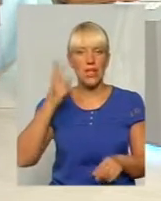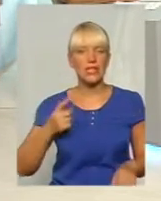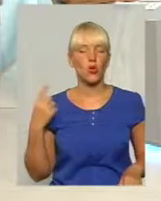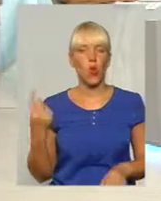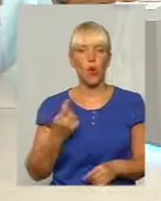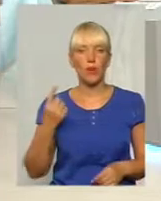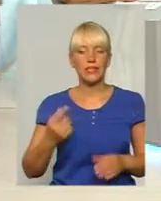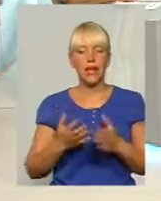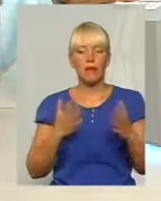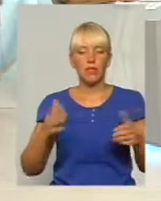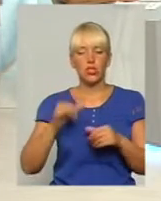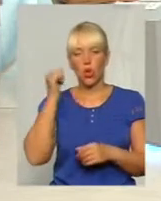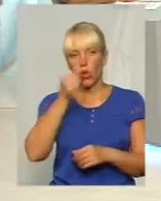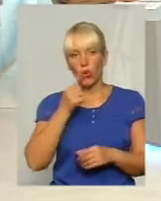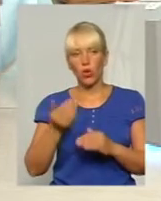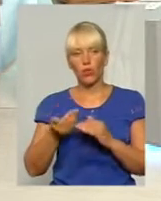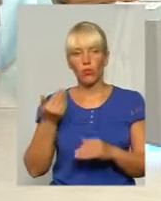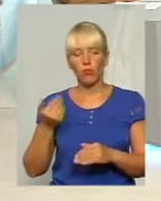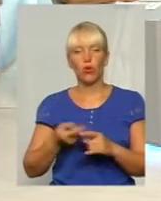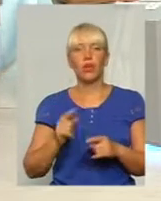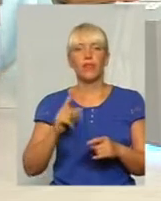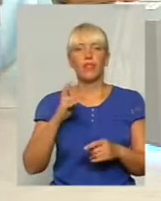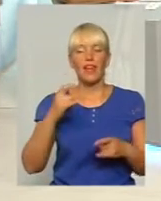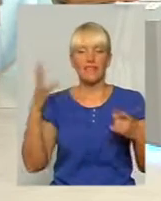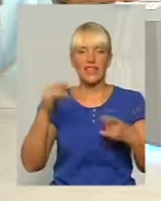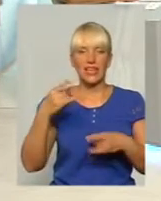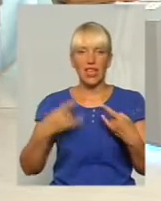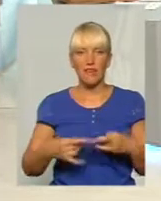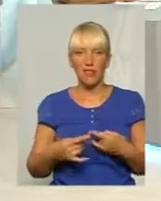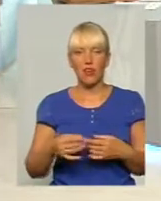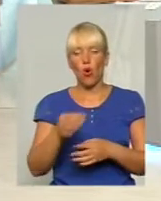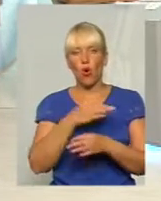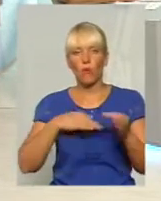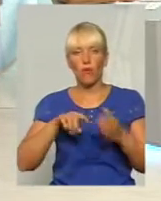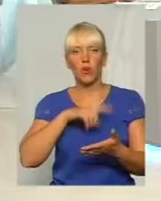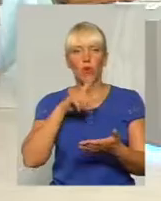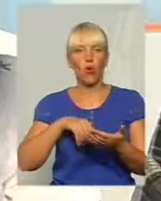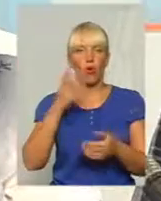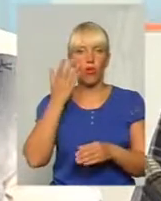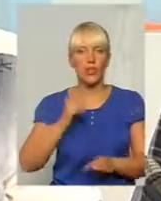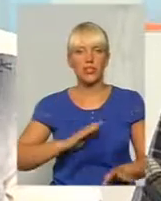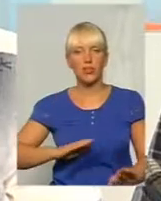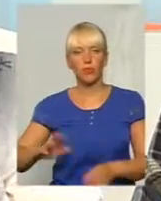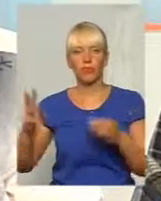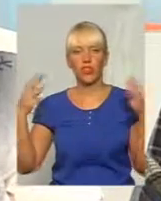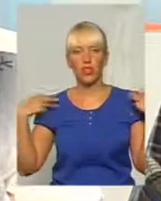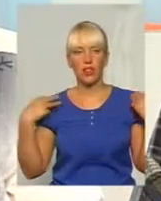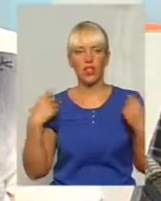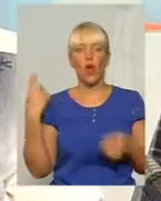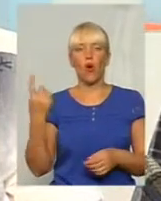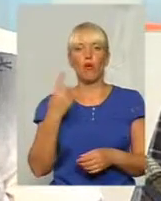року тому ми на усіх ефірах жваво обговорювали питання, коли заступника, начальника обласної поліції